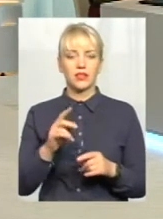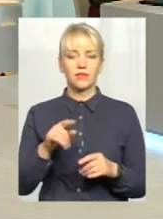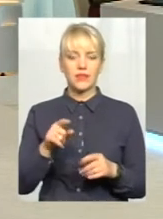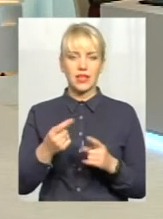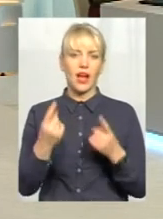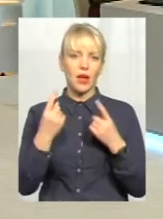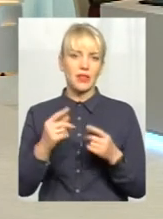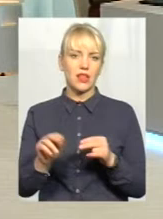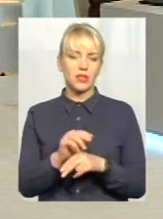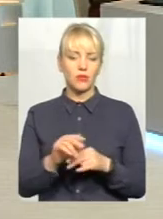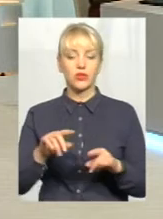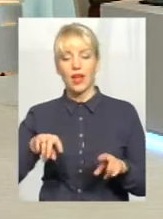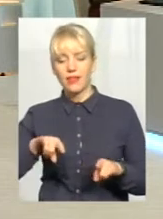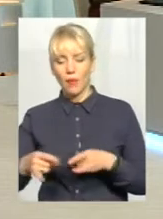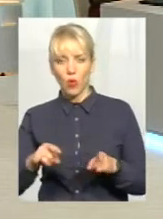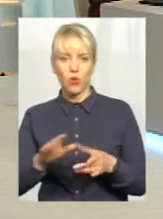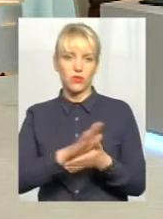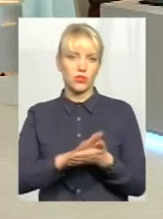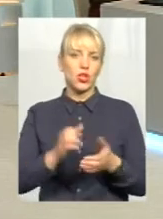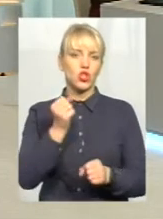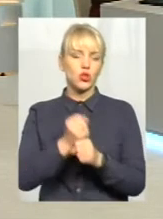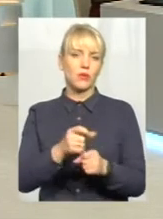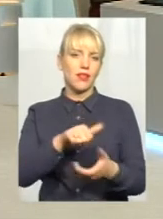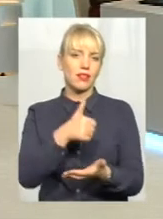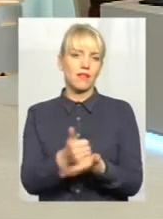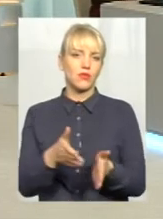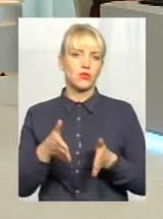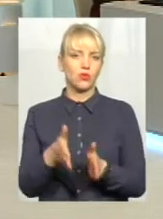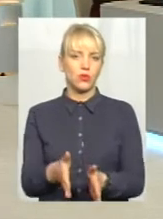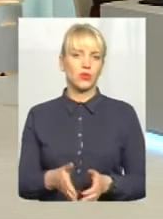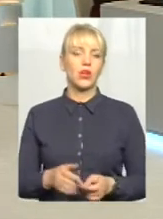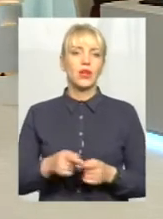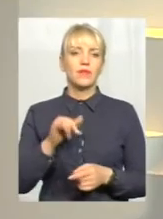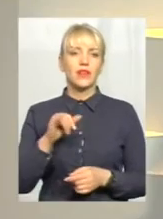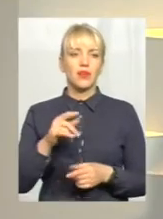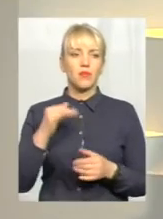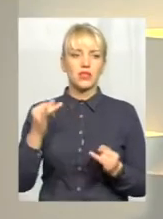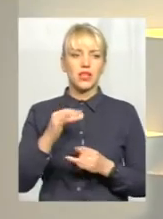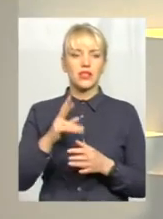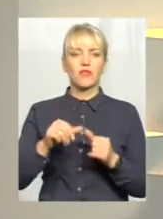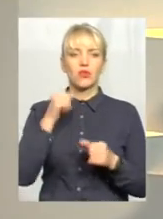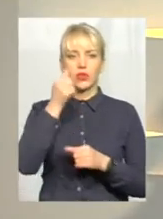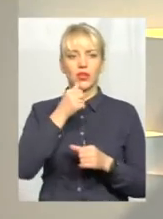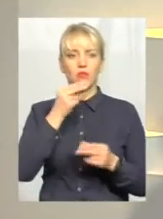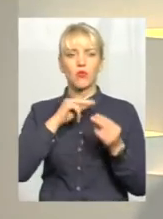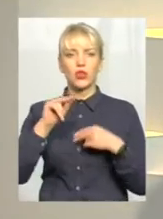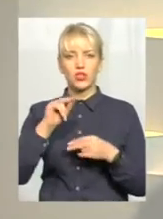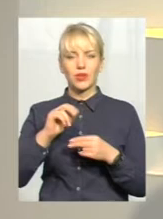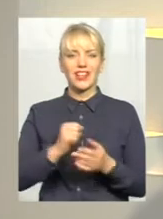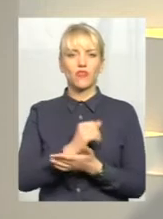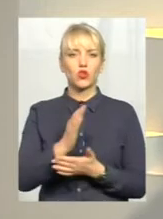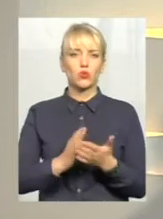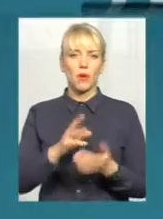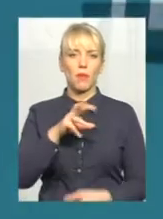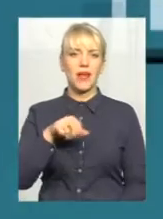десь участками, але вони зробили дорогу. Це основне. А мій колега поцікавився, як торік поліпшували інфраструктуру у Меджибужі.